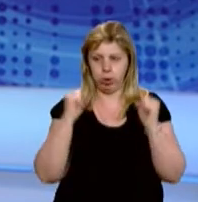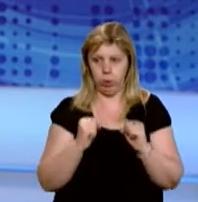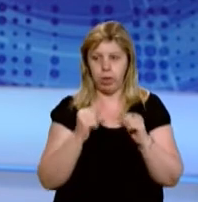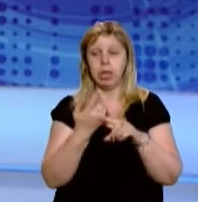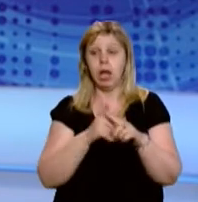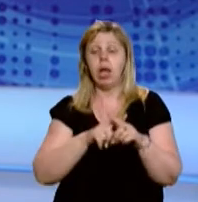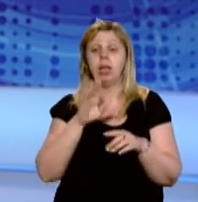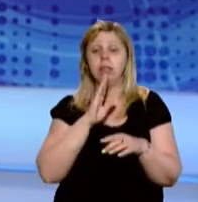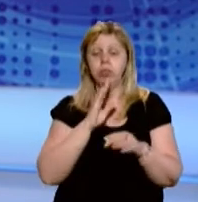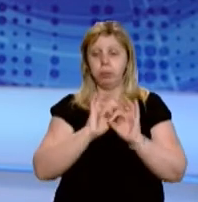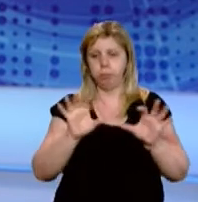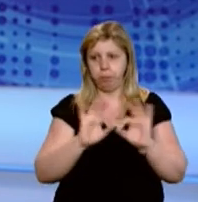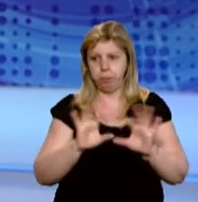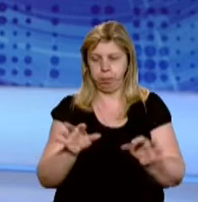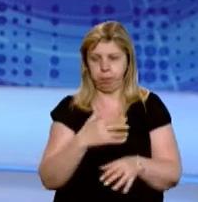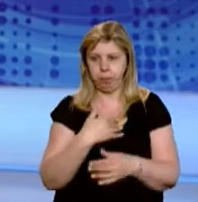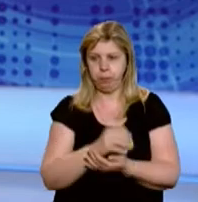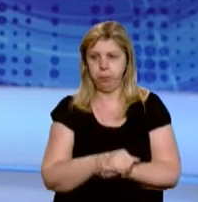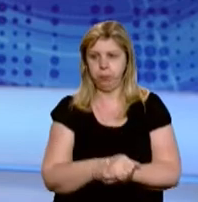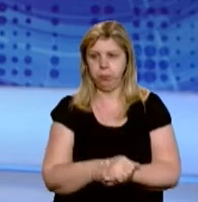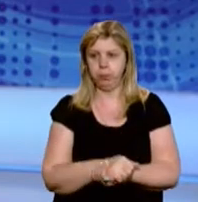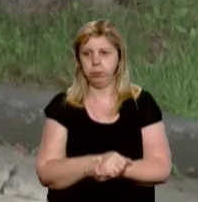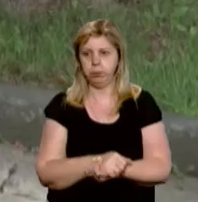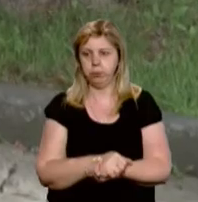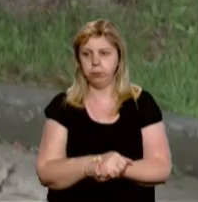З дівчиною спілкувалася наша знімальна група.